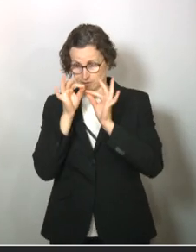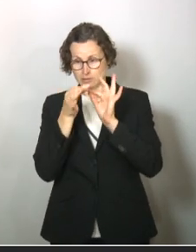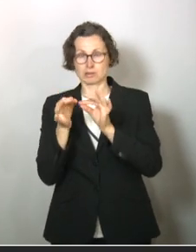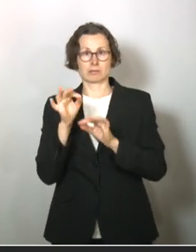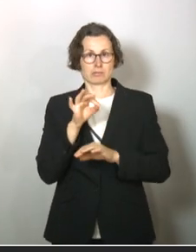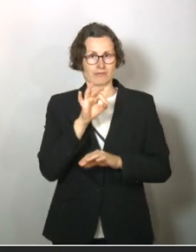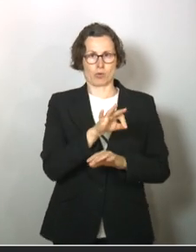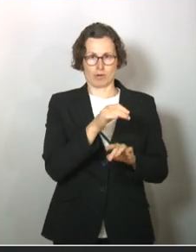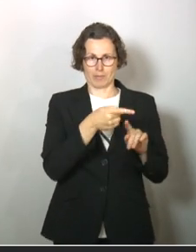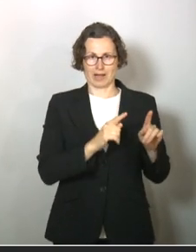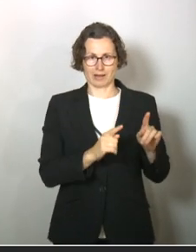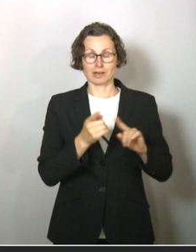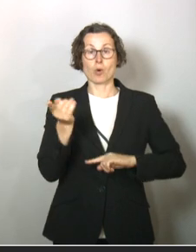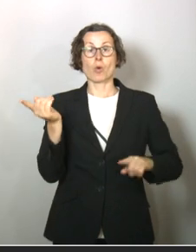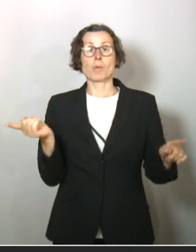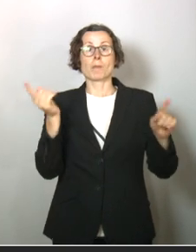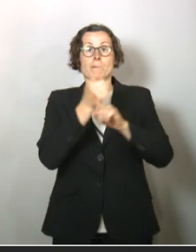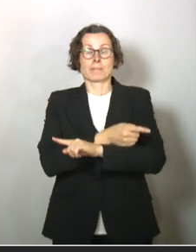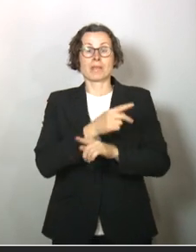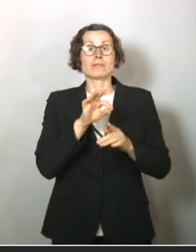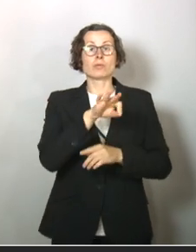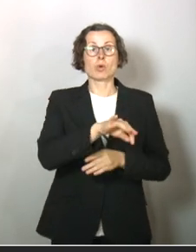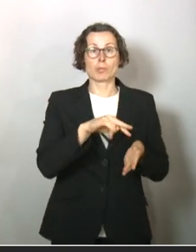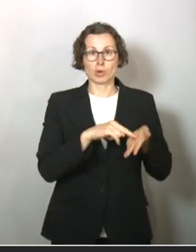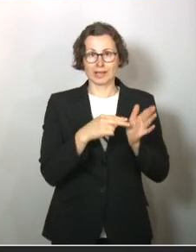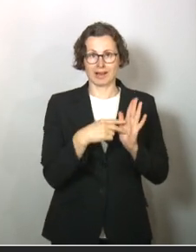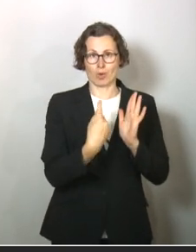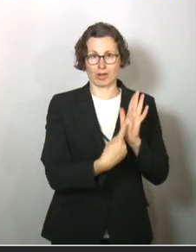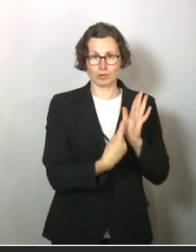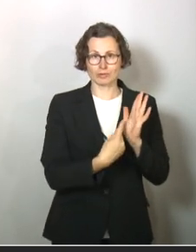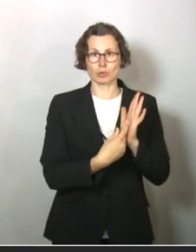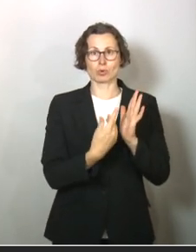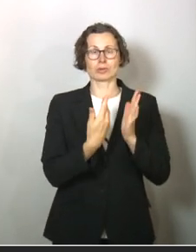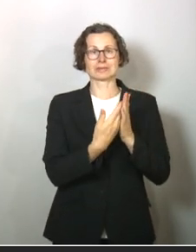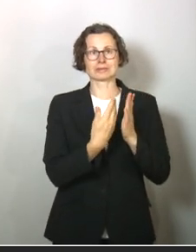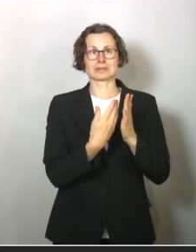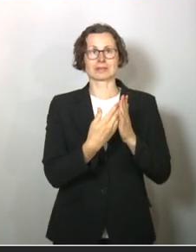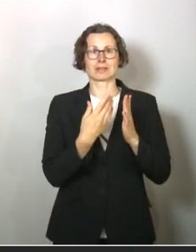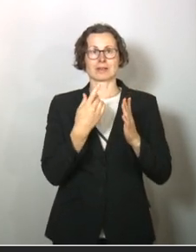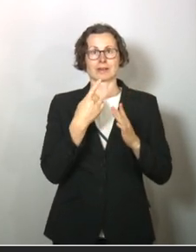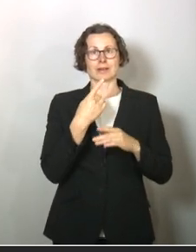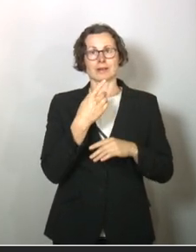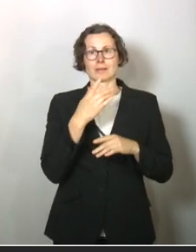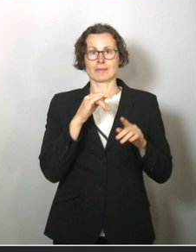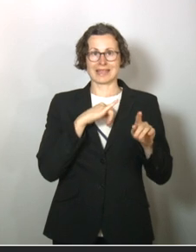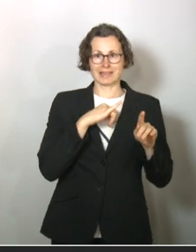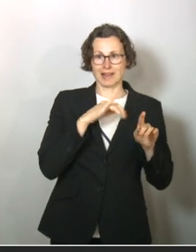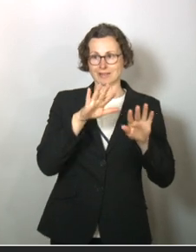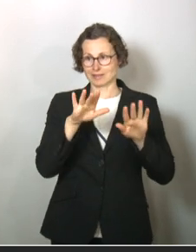Beteiligten. Aber es ist auch für die Politik eine Herausforderung, nämlich diesen Modus der eher interessen- und